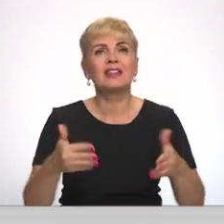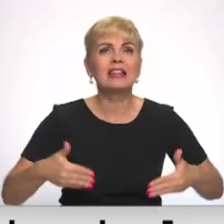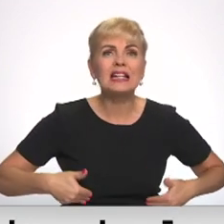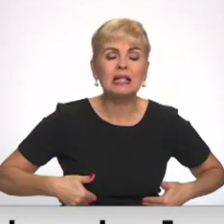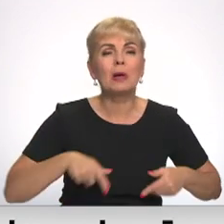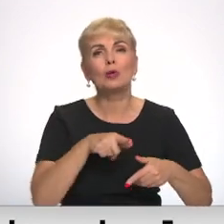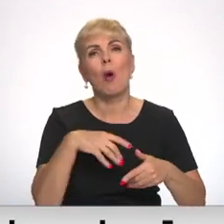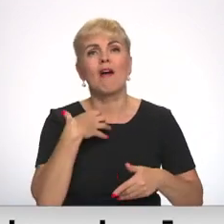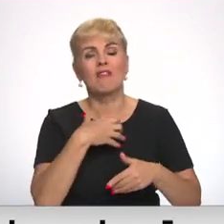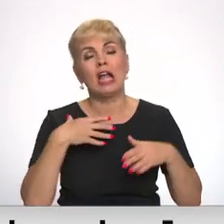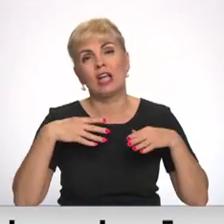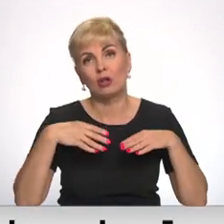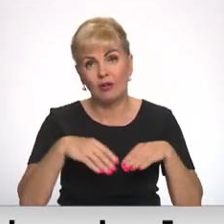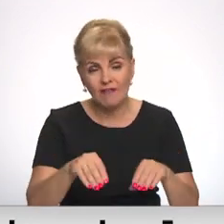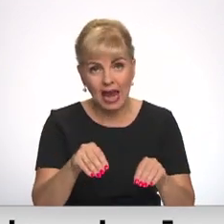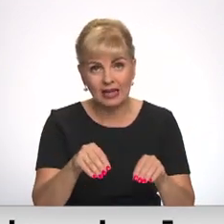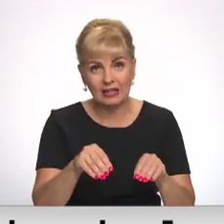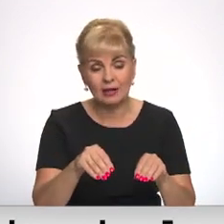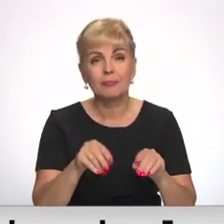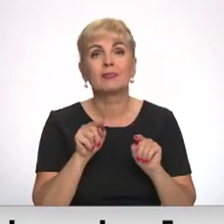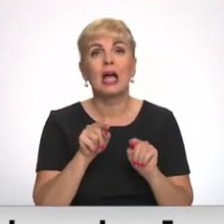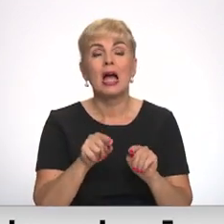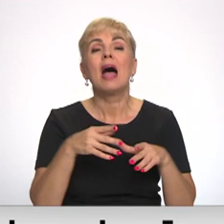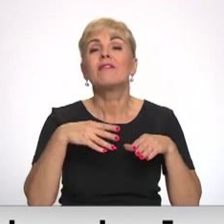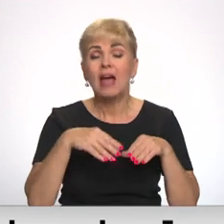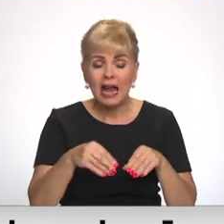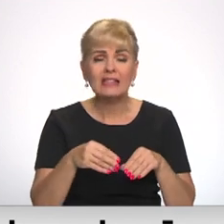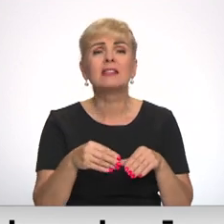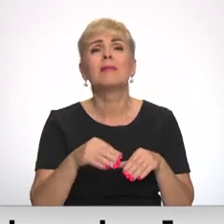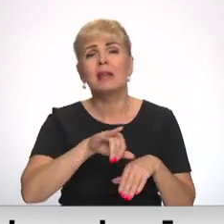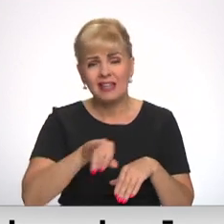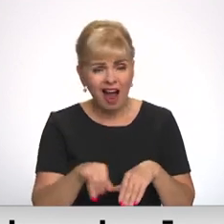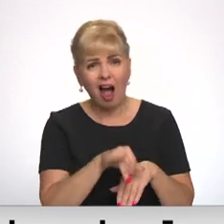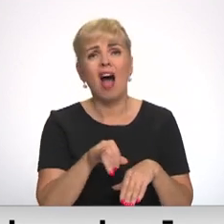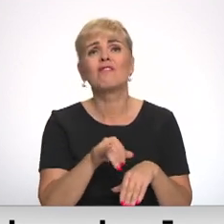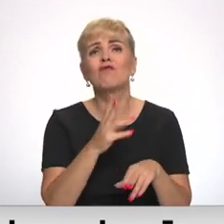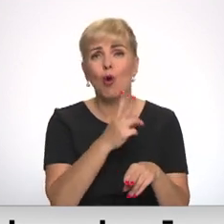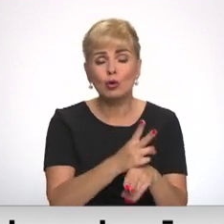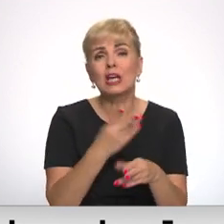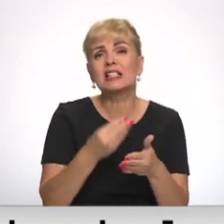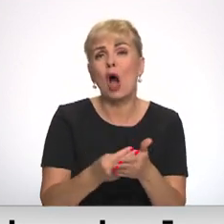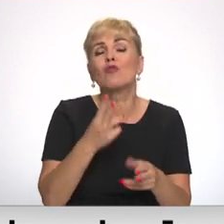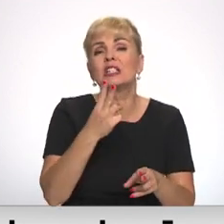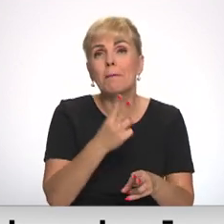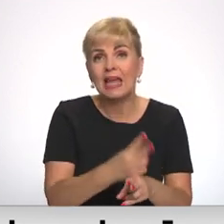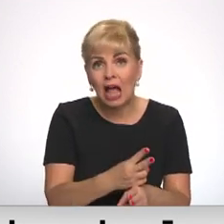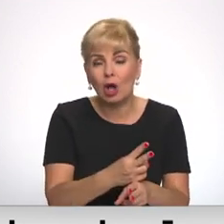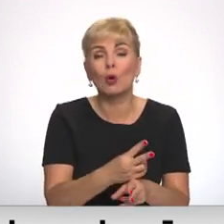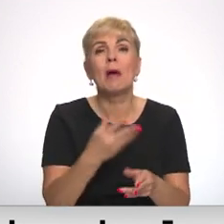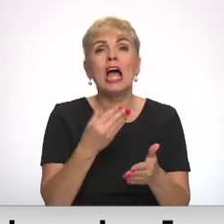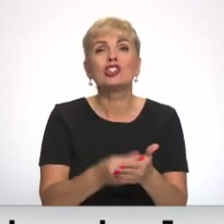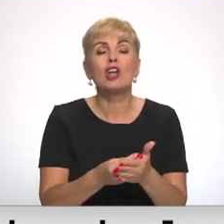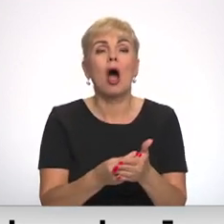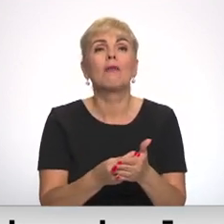jāveic. Līdz ar to viņas jāveic funkcijas un savas pienākumus, bet šie pienākumi nav